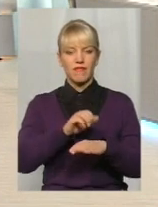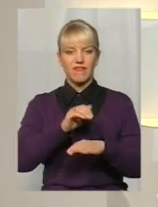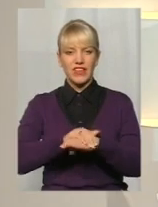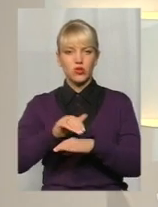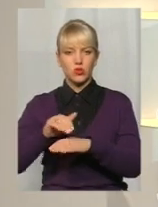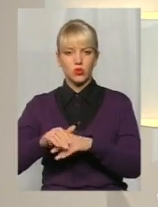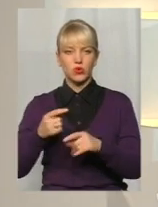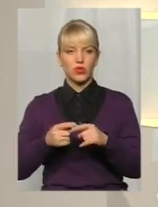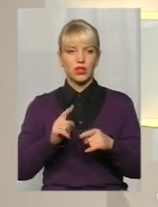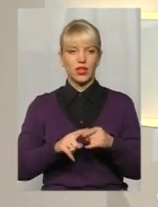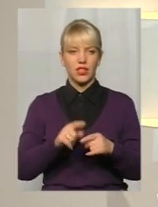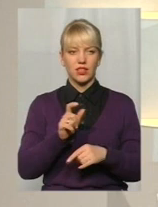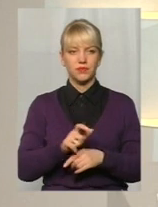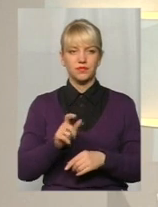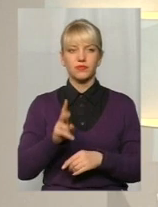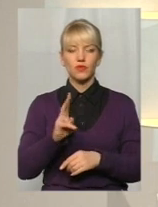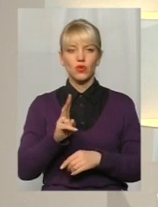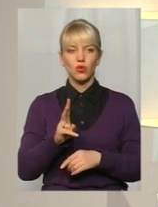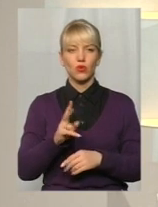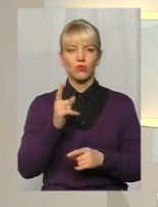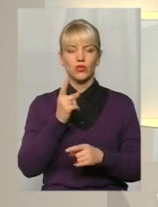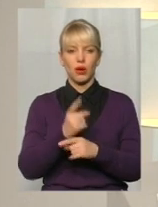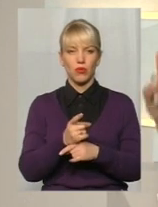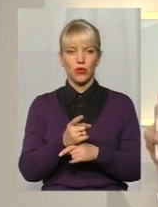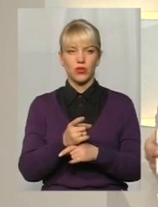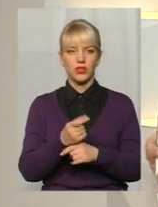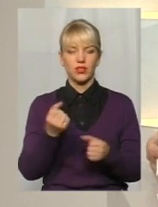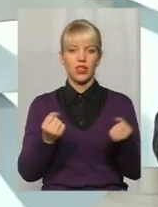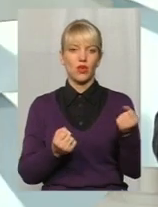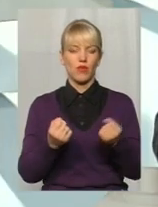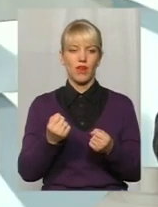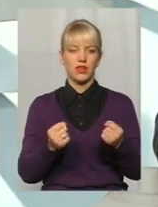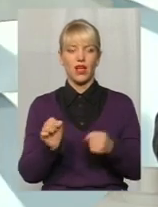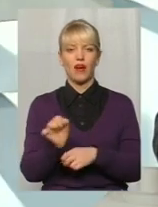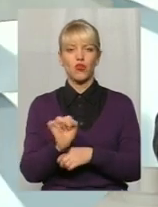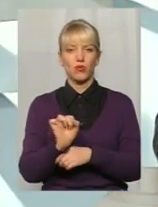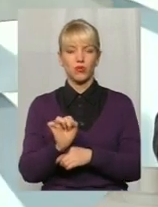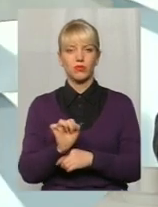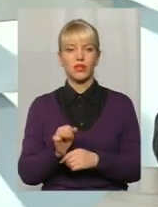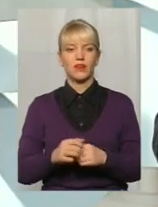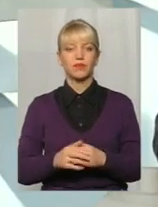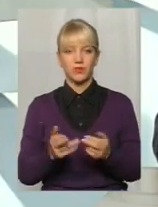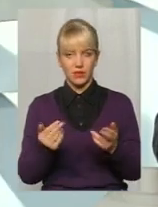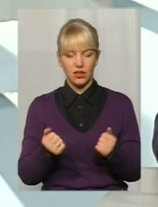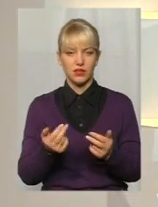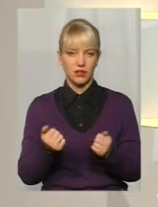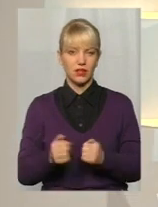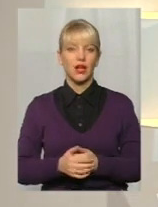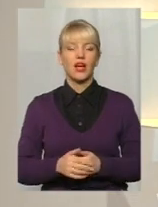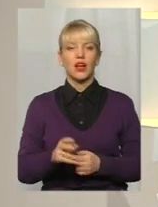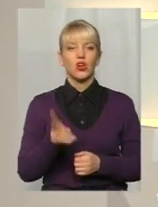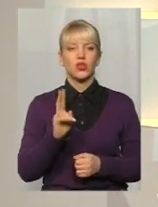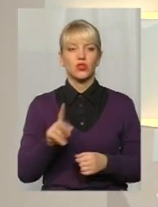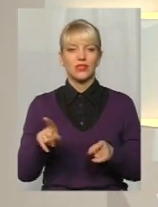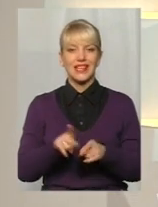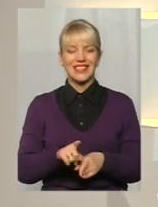кому заборонять керувати автомобілем, тобто ця робота вже ведеться. Розкажіть тоді, хто ж такий